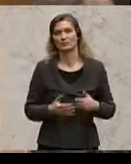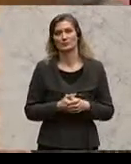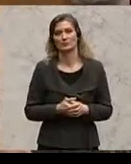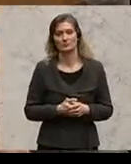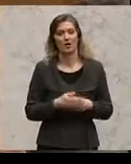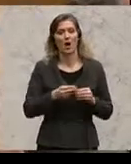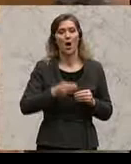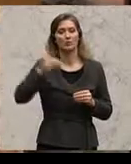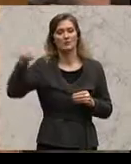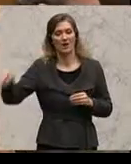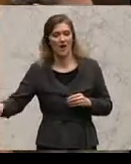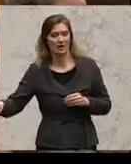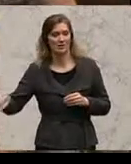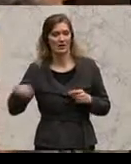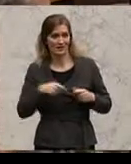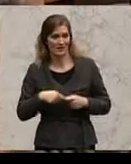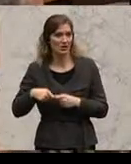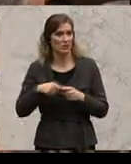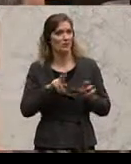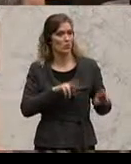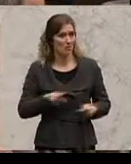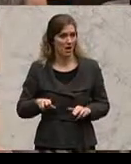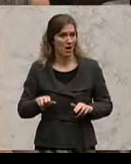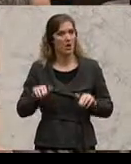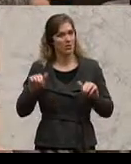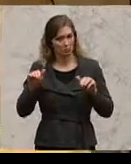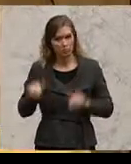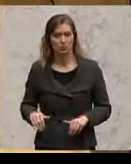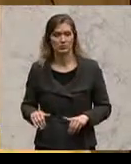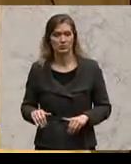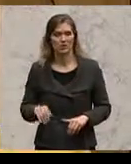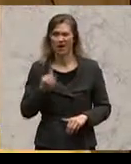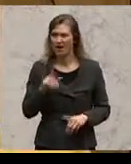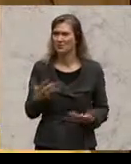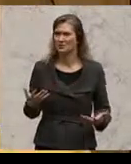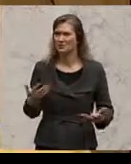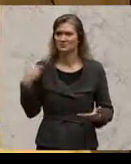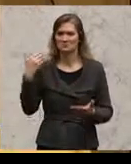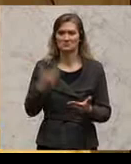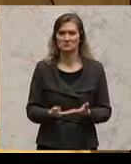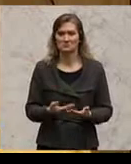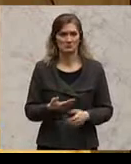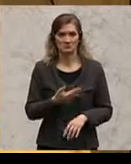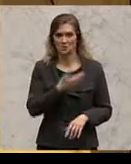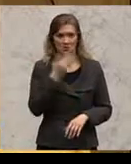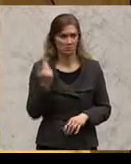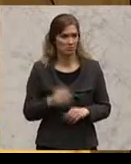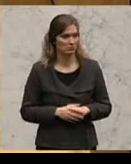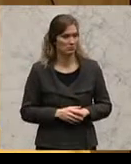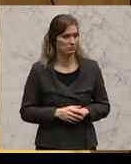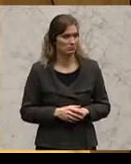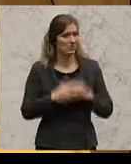befassen müsste und das ist alles nicht geschehen. Der Rechnungshof räumt zwar ein in seinem